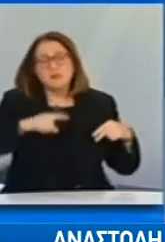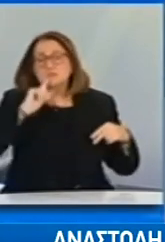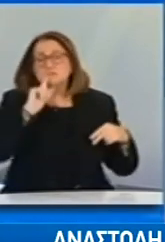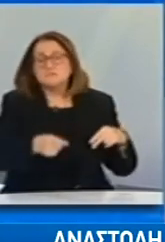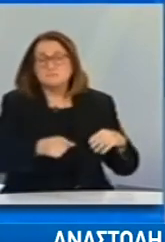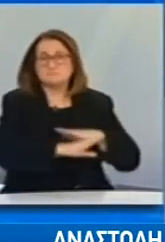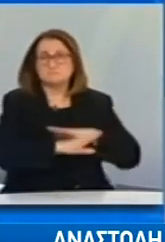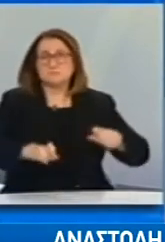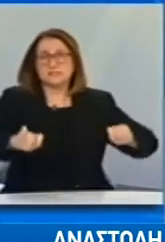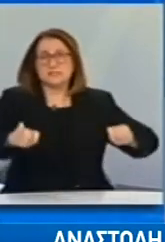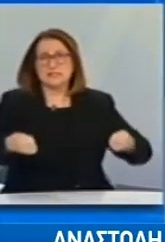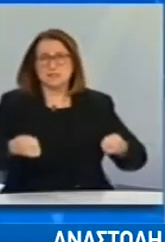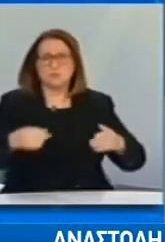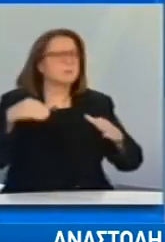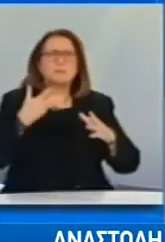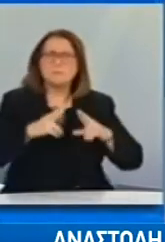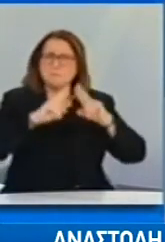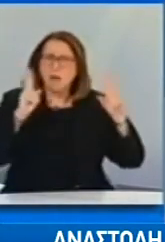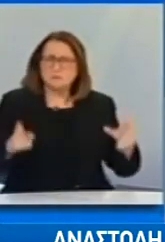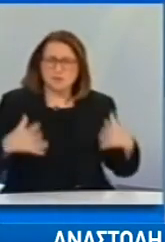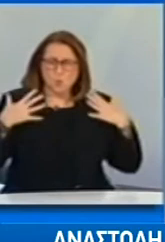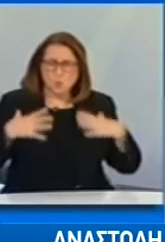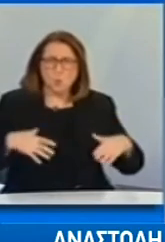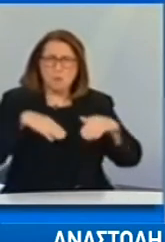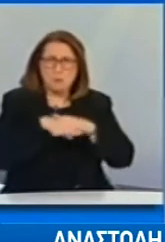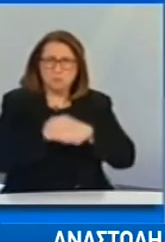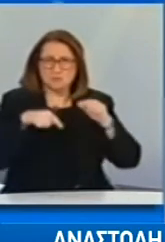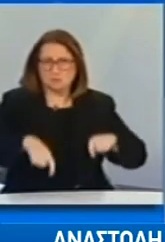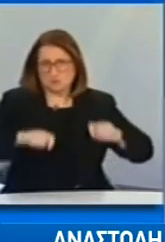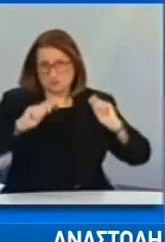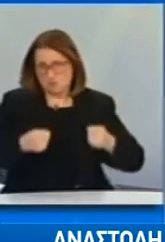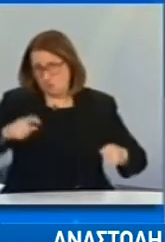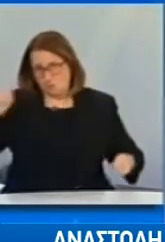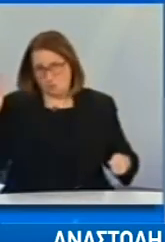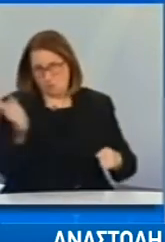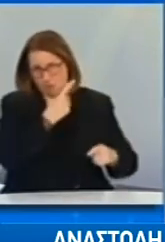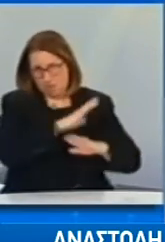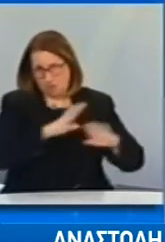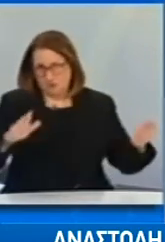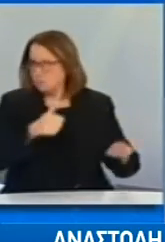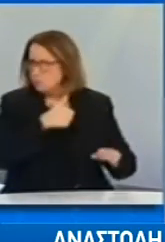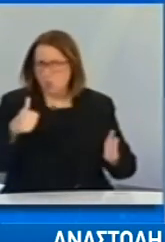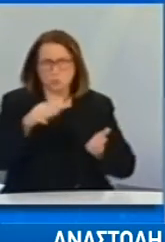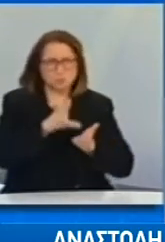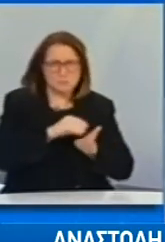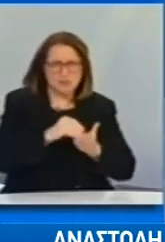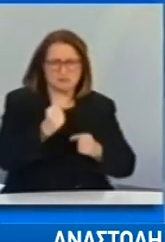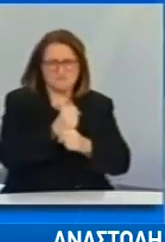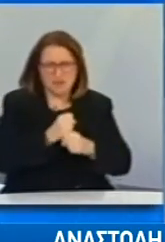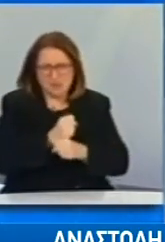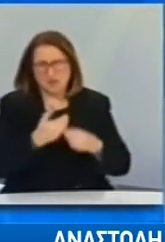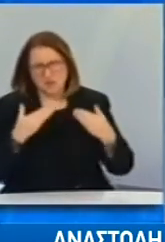περιλαμβάνεται πλέον το Λιανεμπόριο και άλλες δραστηριότητες παρέχεται η δυνατότητα αναστολής καταβολής του ΦΠΑ